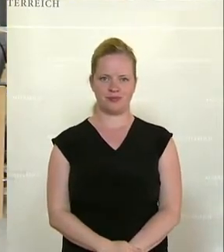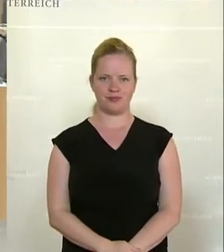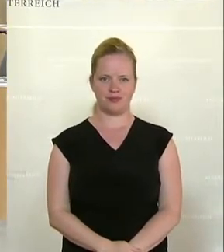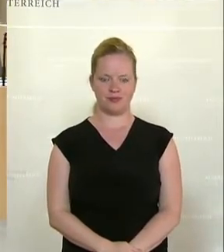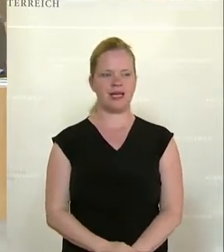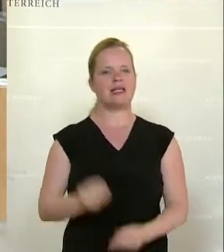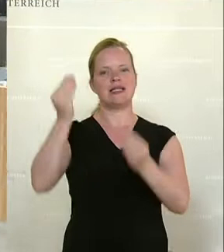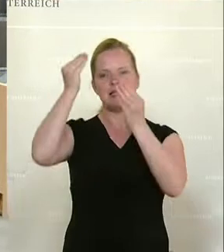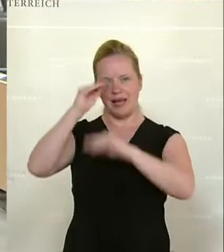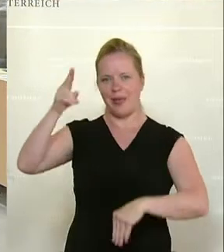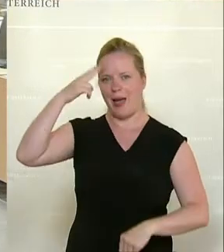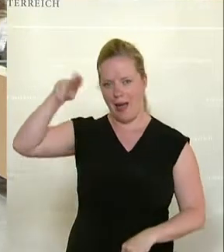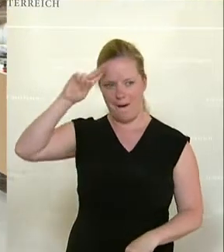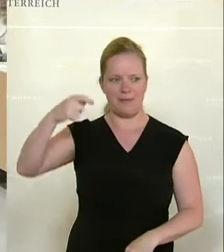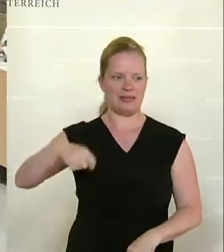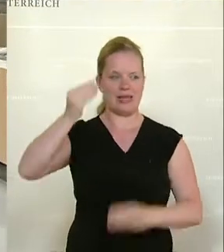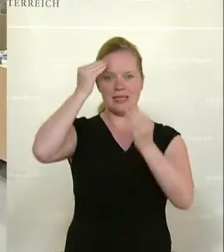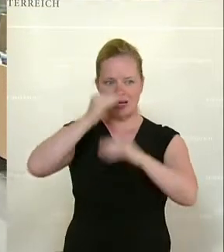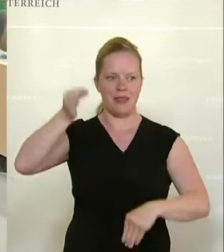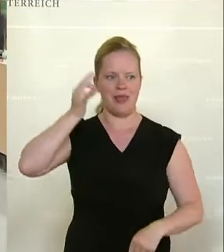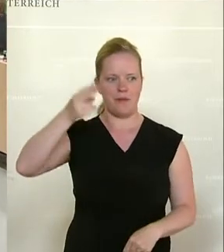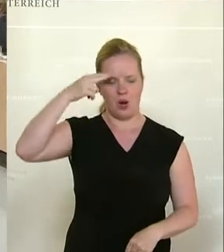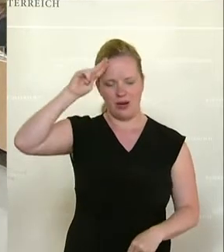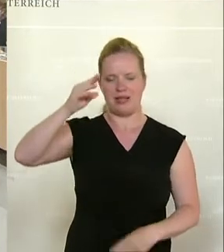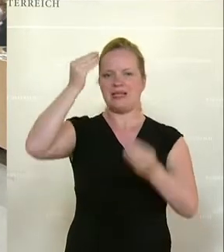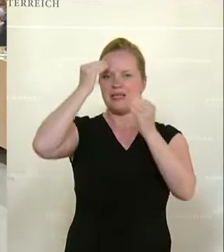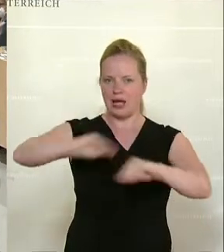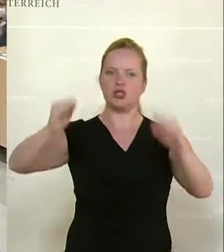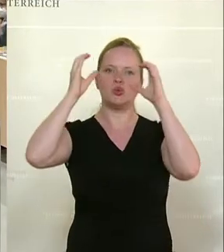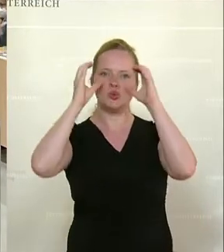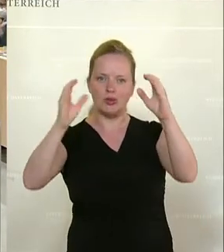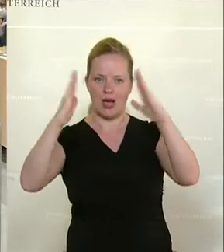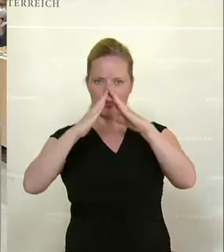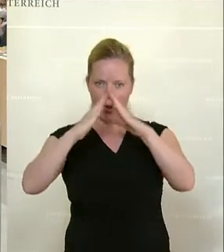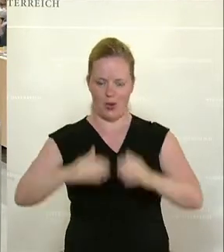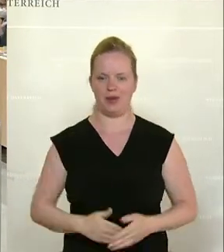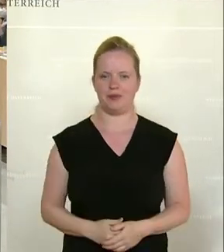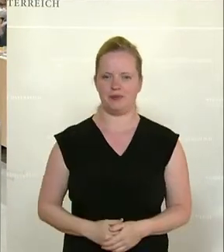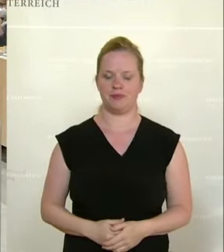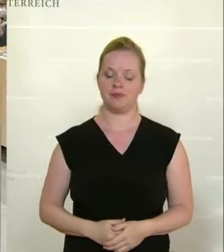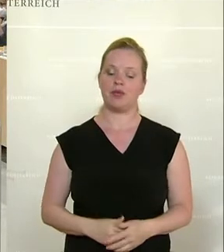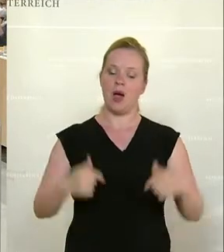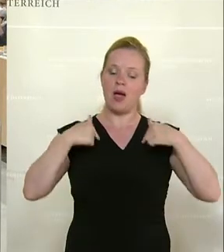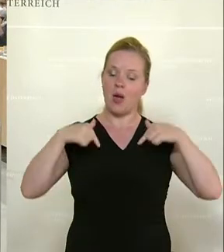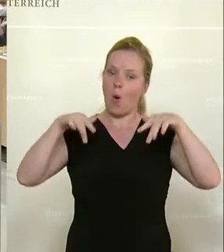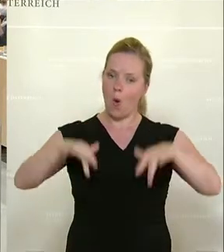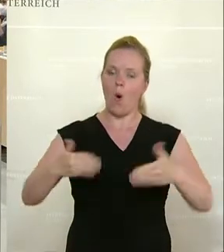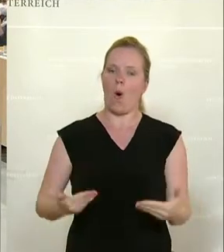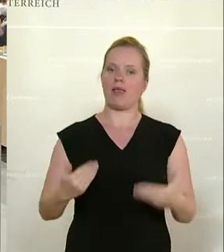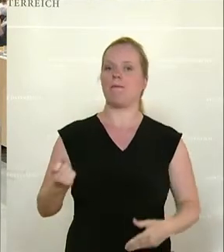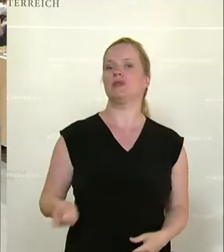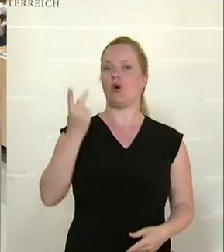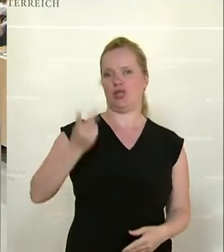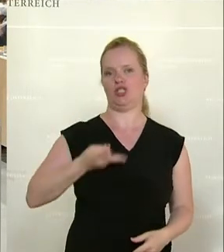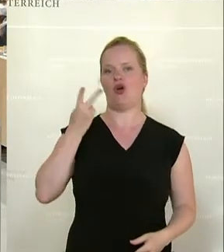Sehr geehrter Herr Präsident, sehr geehrte Damen und Herren, sehr geehrte Zuseher zu Hause. Ich bin heute besonders stolz auf das